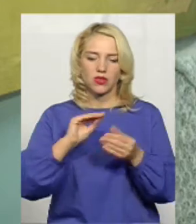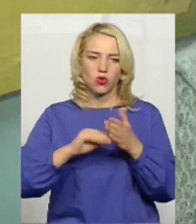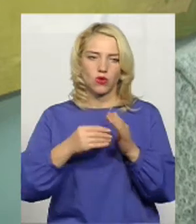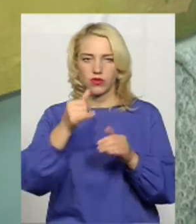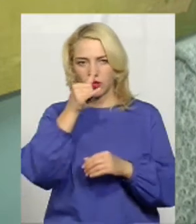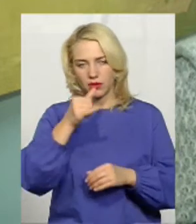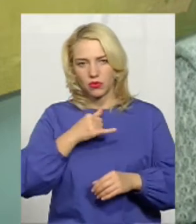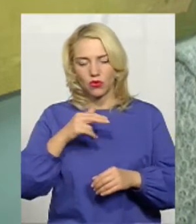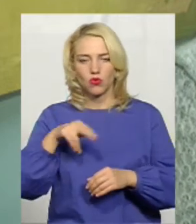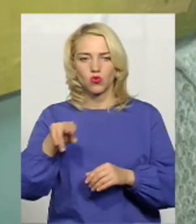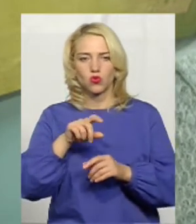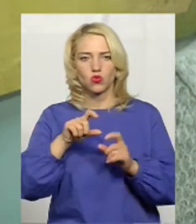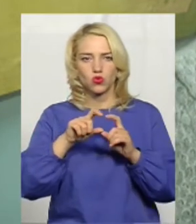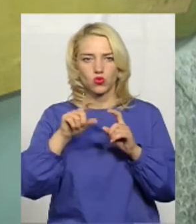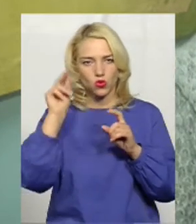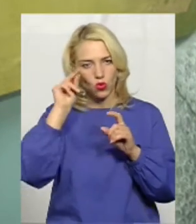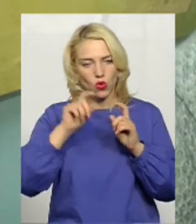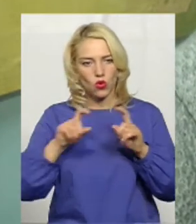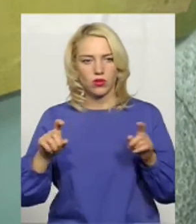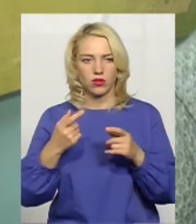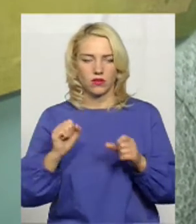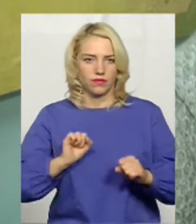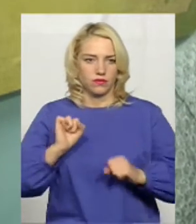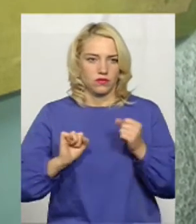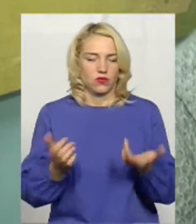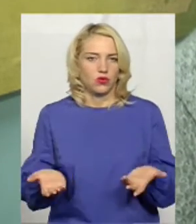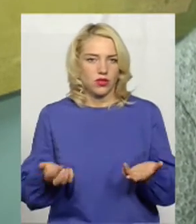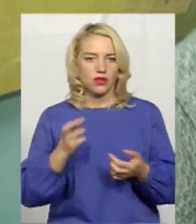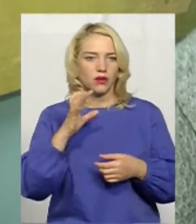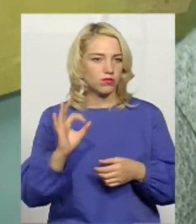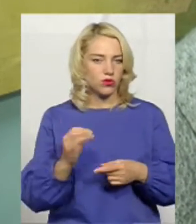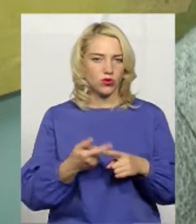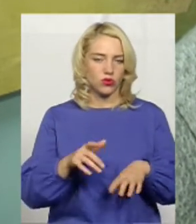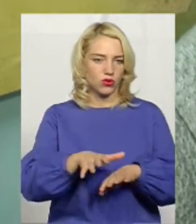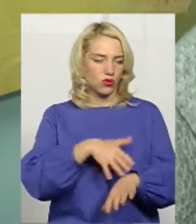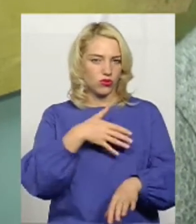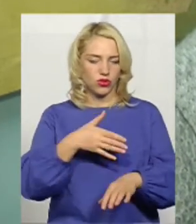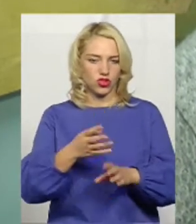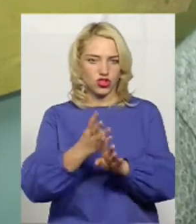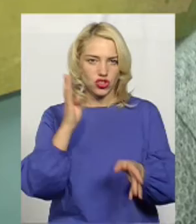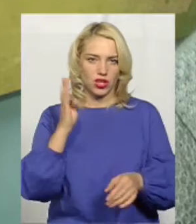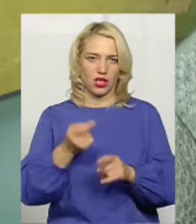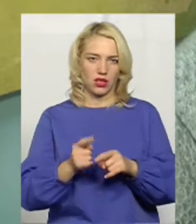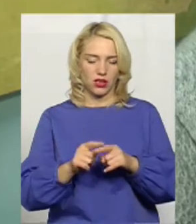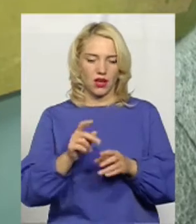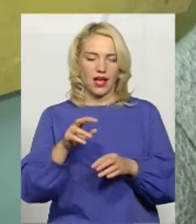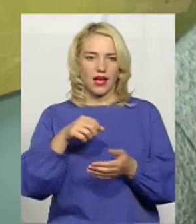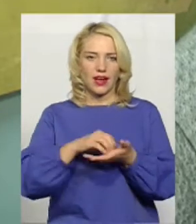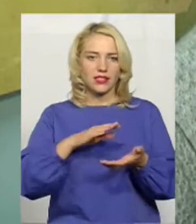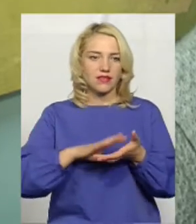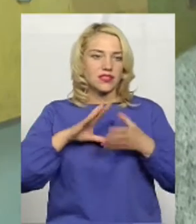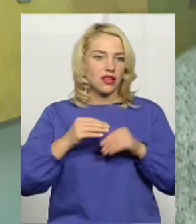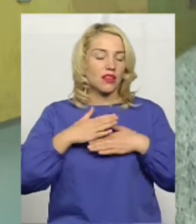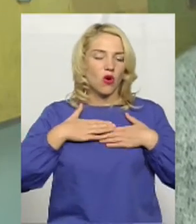допустять в школу. Трошки якесь обурення, бо дуже довгі черги, в реєстратурі взагалі не хочуть